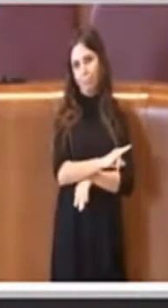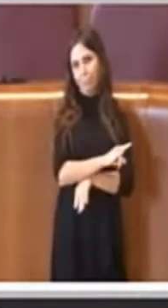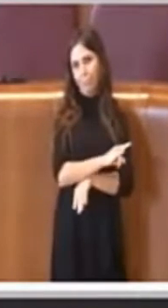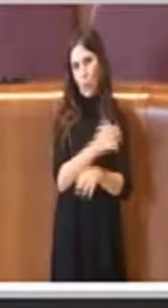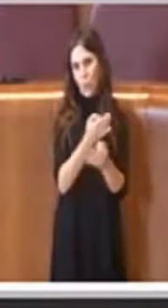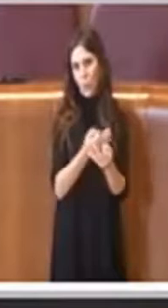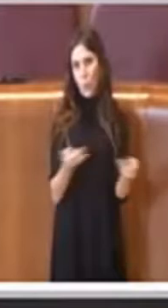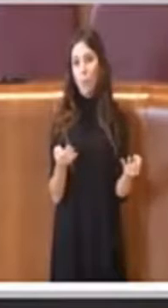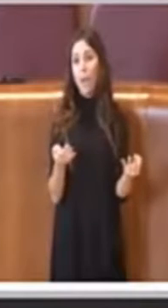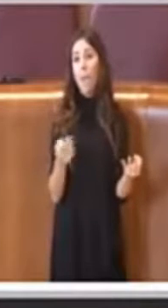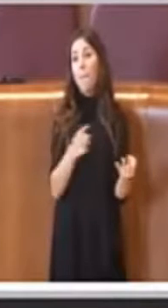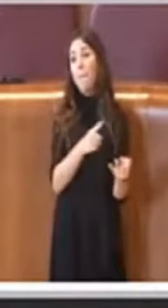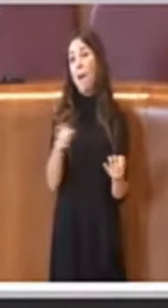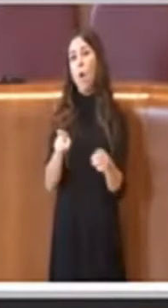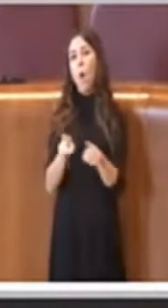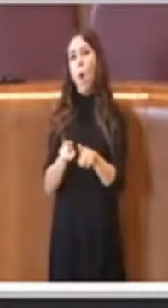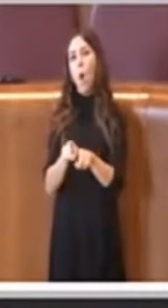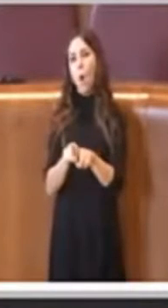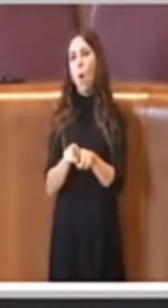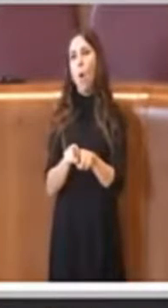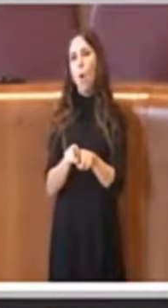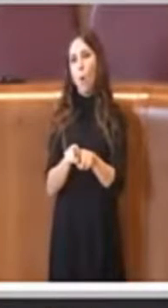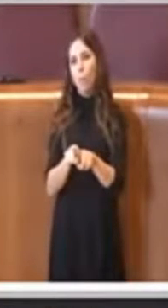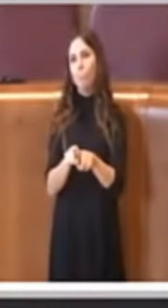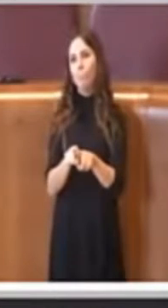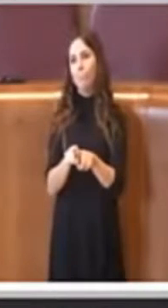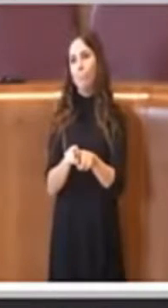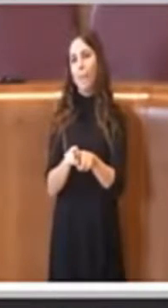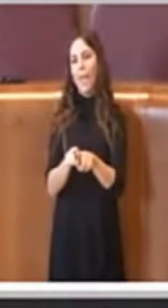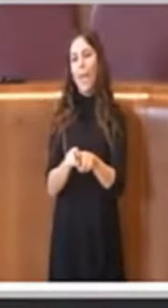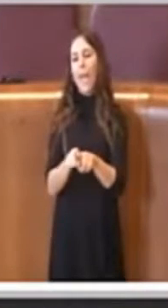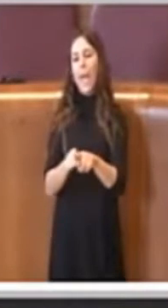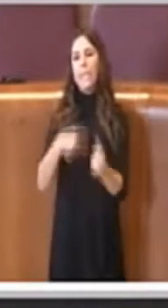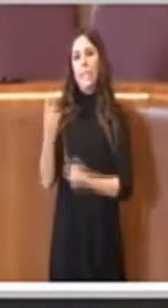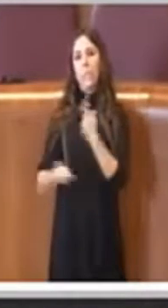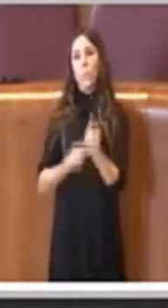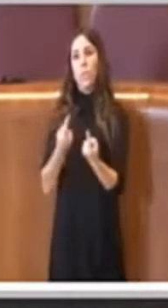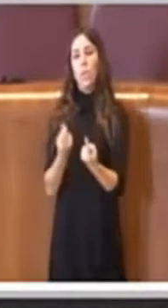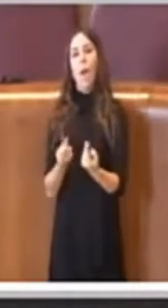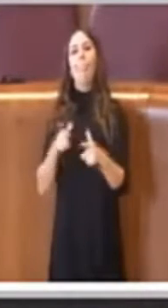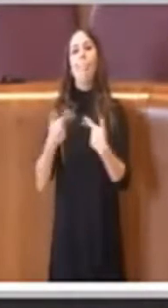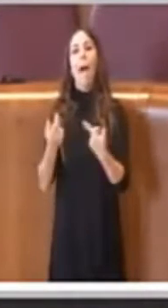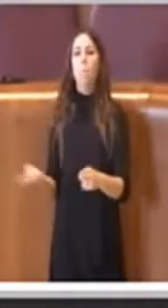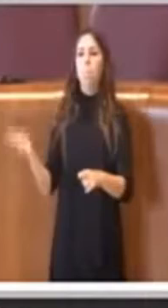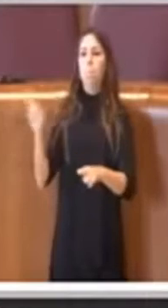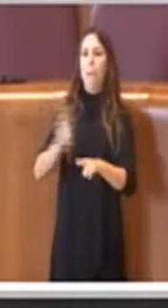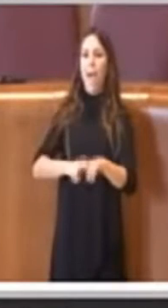ci mettete il carico sopra, per carità è nelle